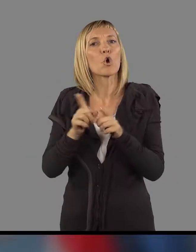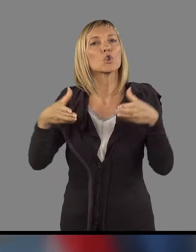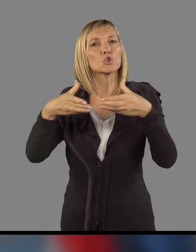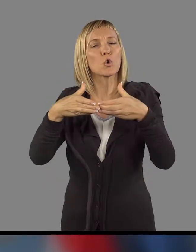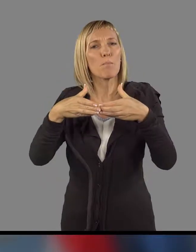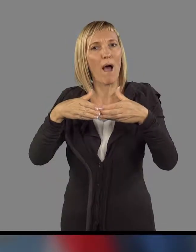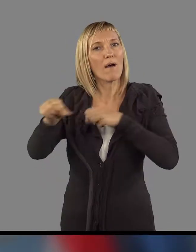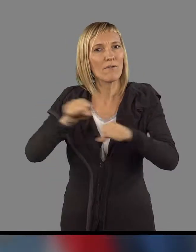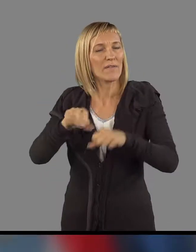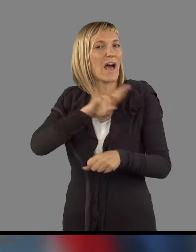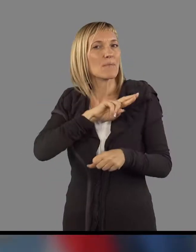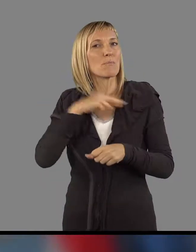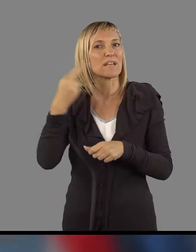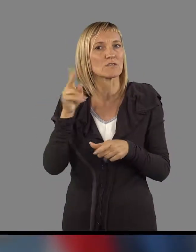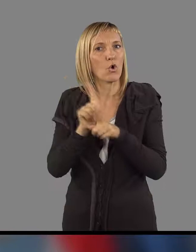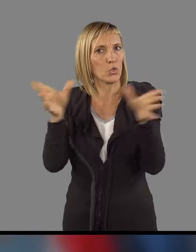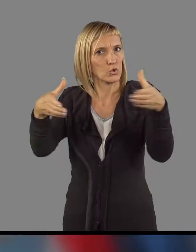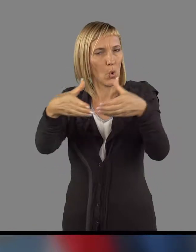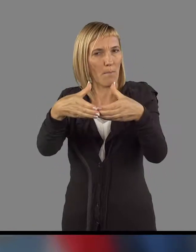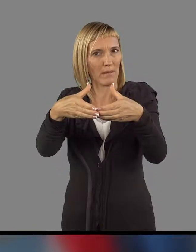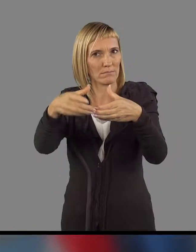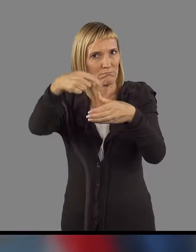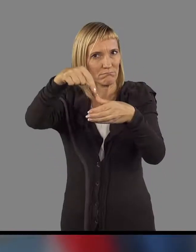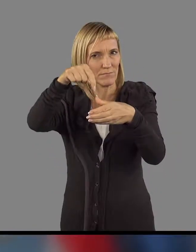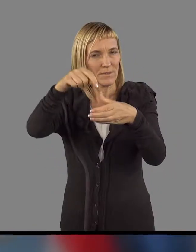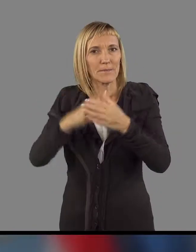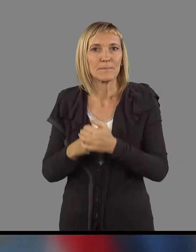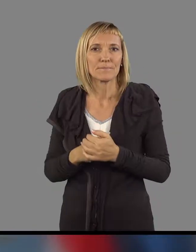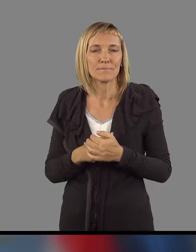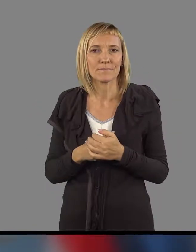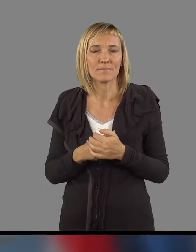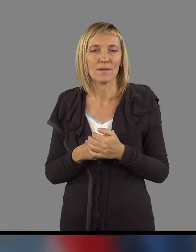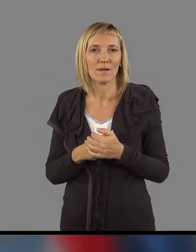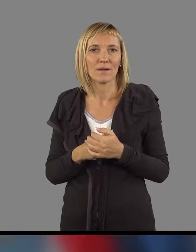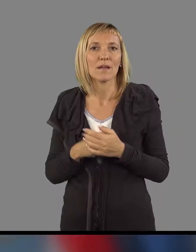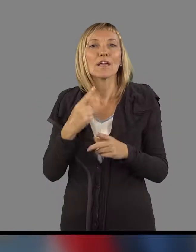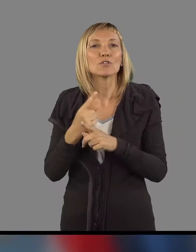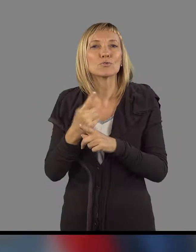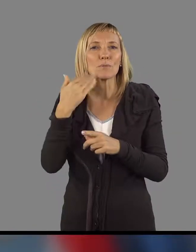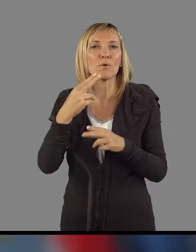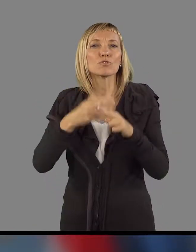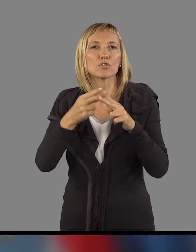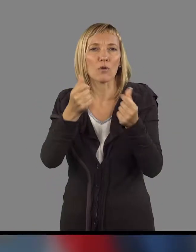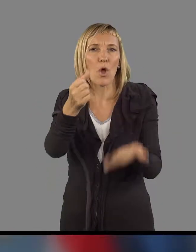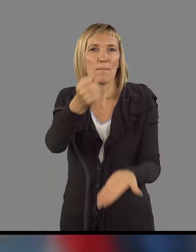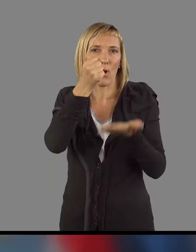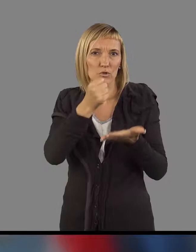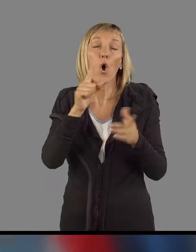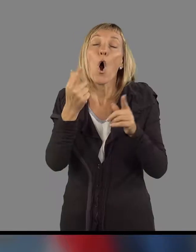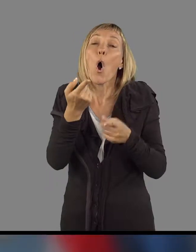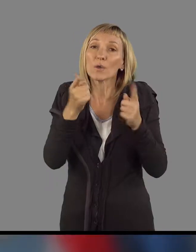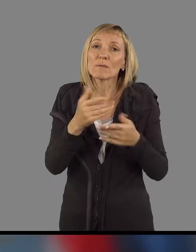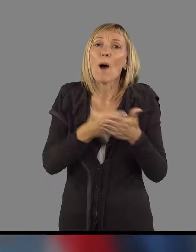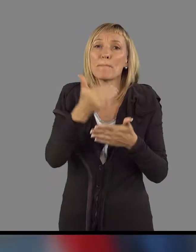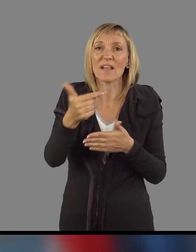Republike Slovenije, kot celota in glede na to, da je tudi bil proračun oziroma predlog